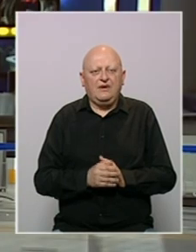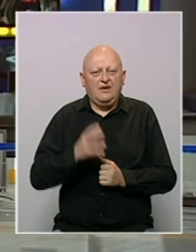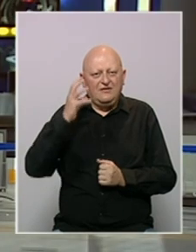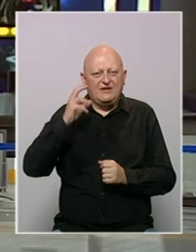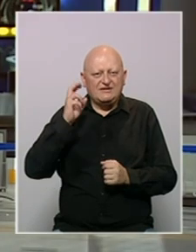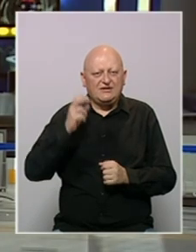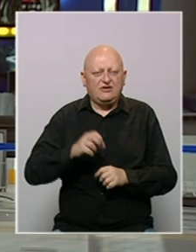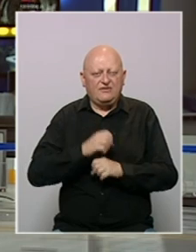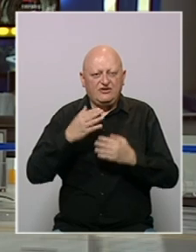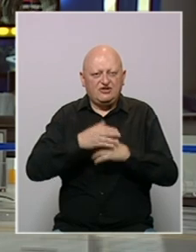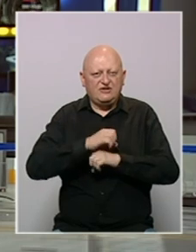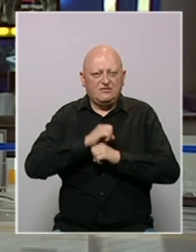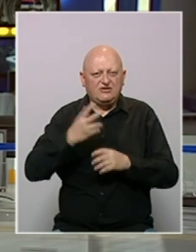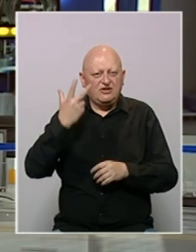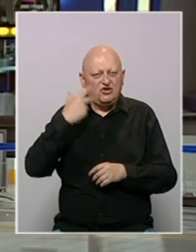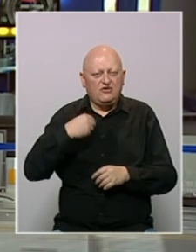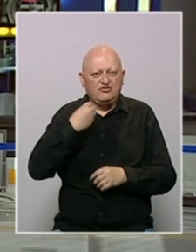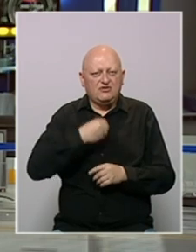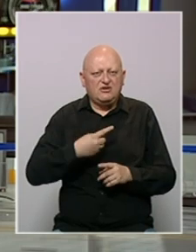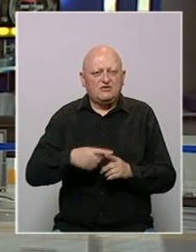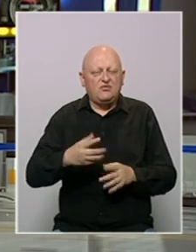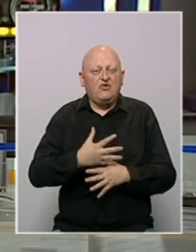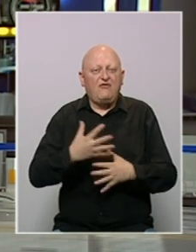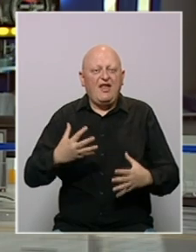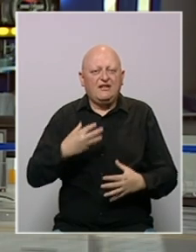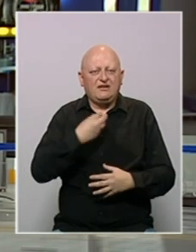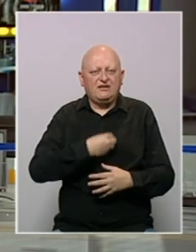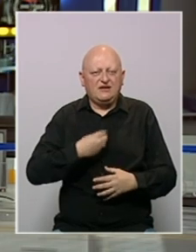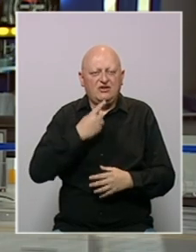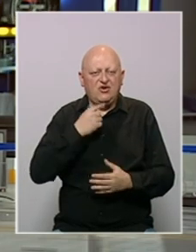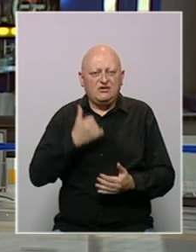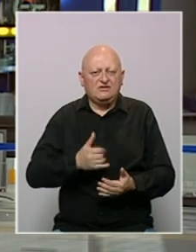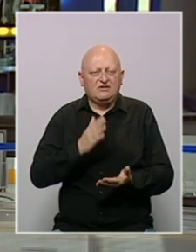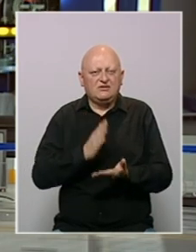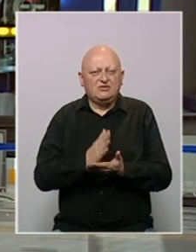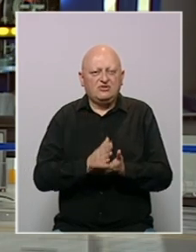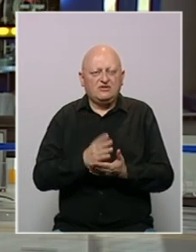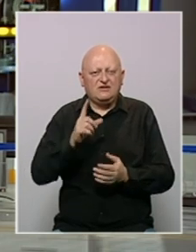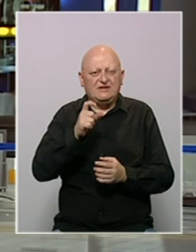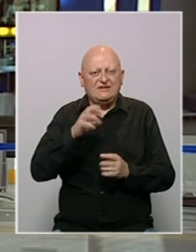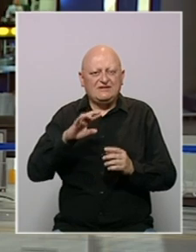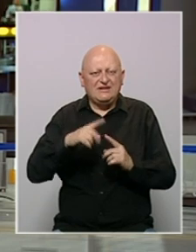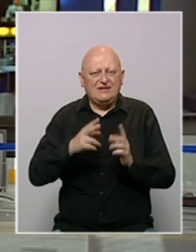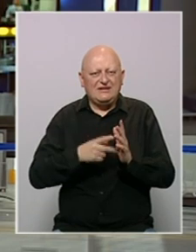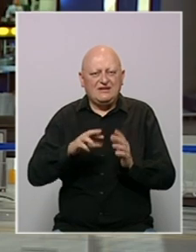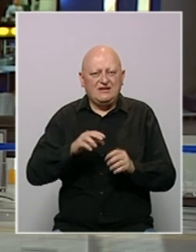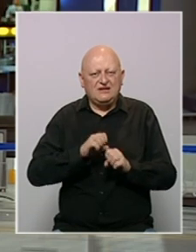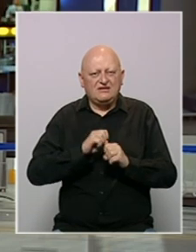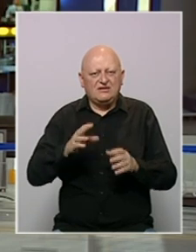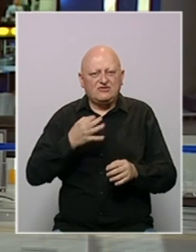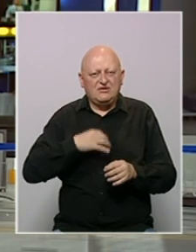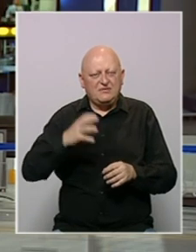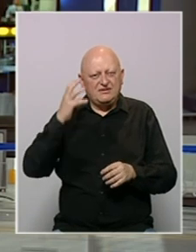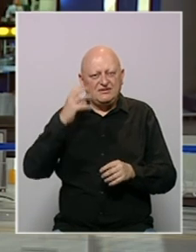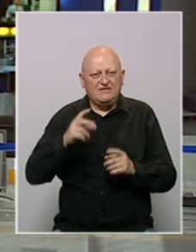Vlada Crne Gore večeras je proglasila trodnevnu žalost povodom velike tragedije koja se danas dogodila u Cetinju,